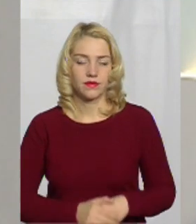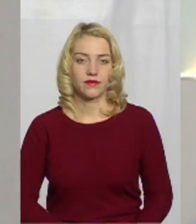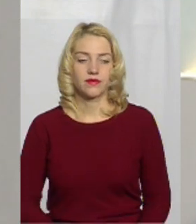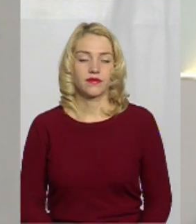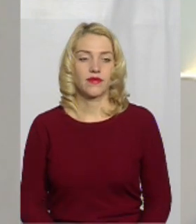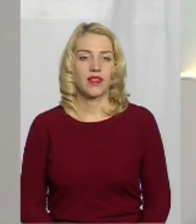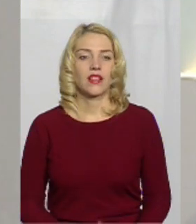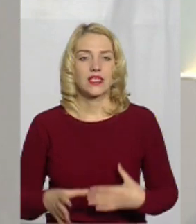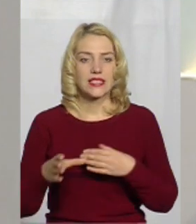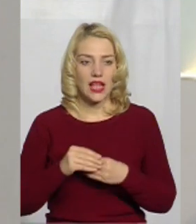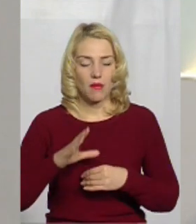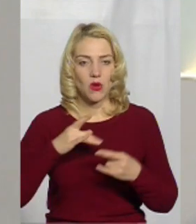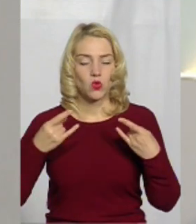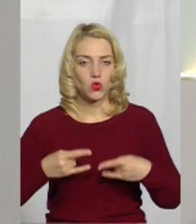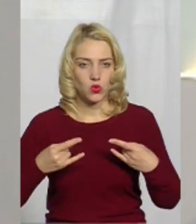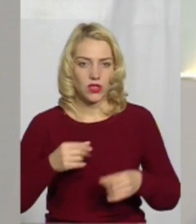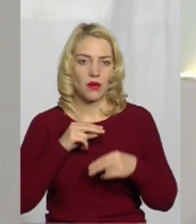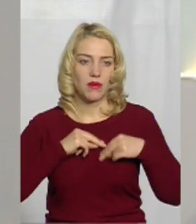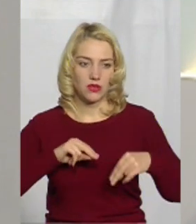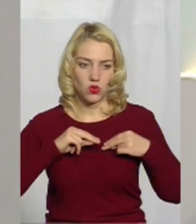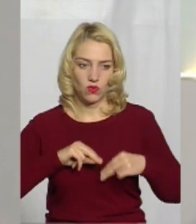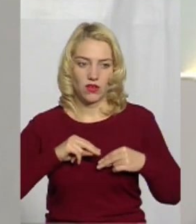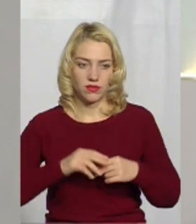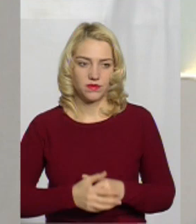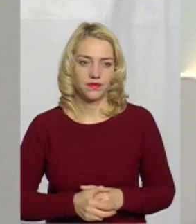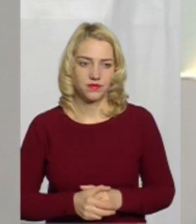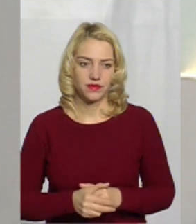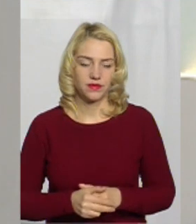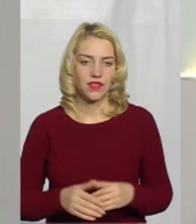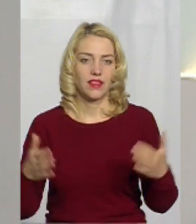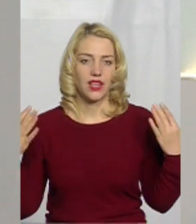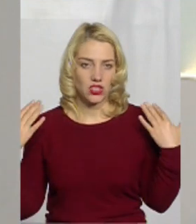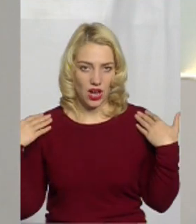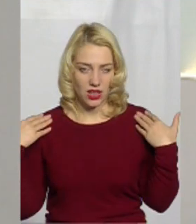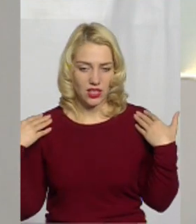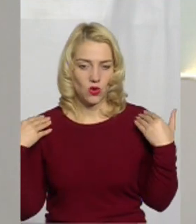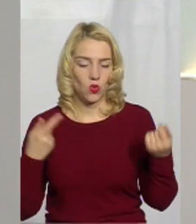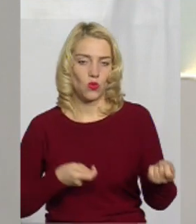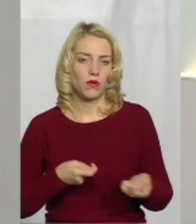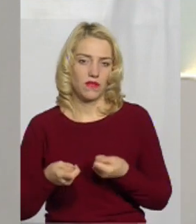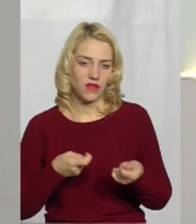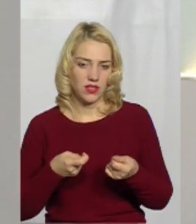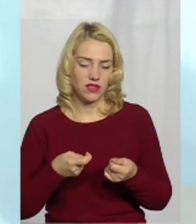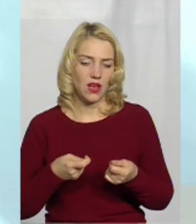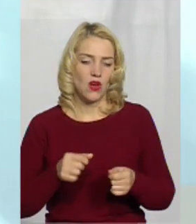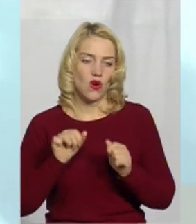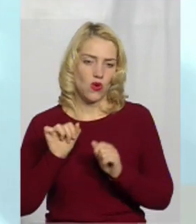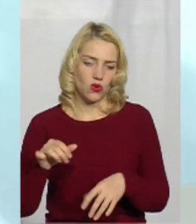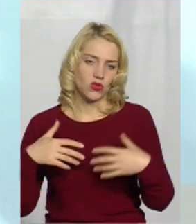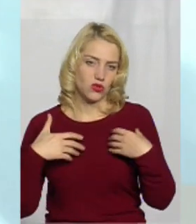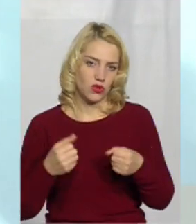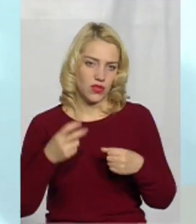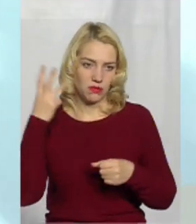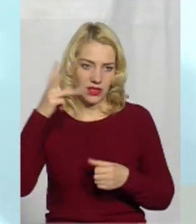З нами у студії працював начальник управління охорони здоров'я Хмельницької